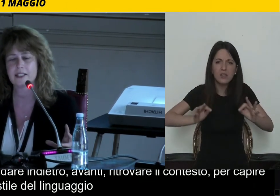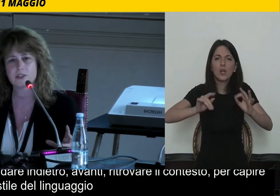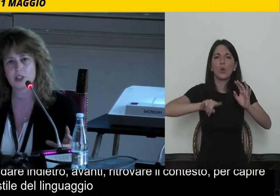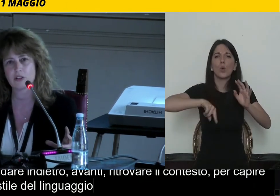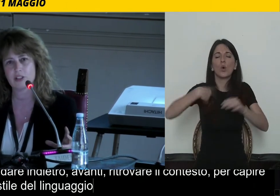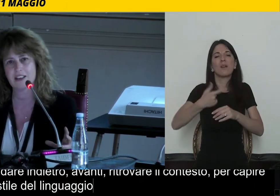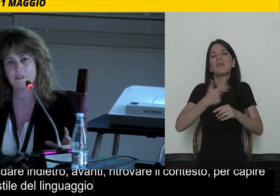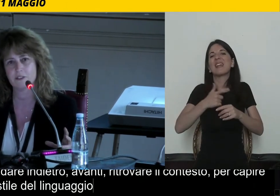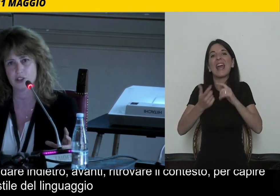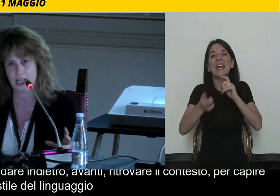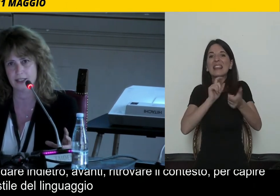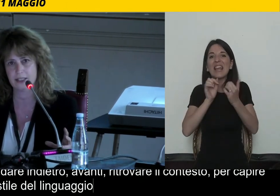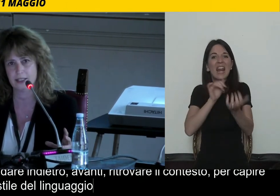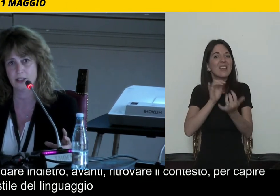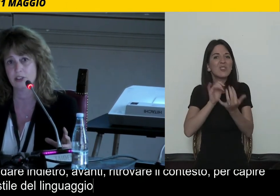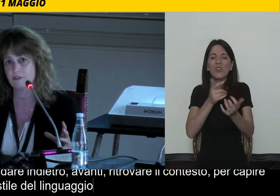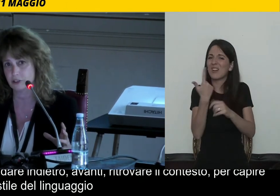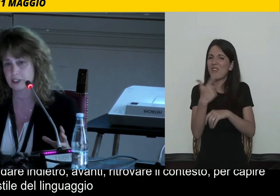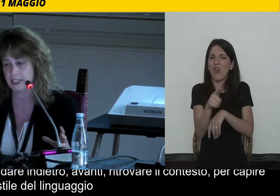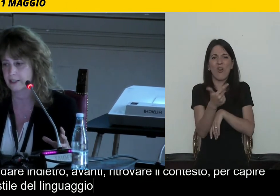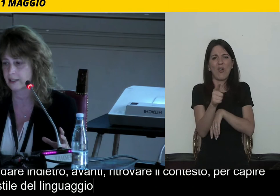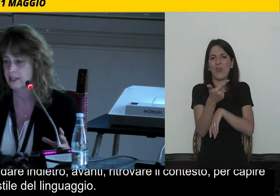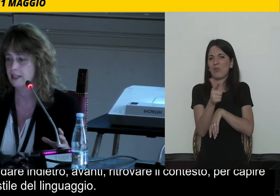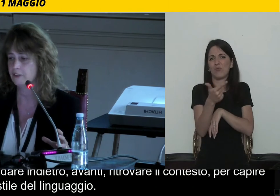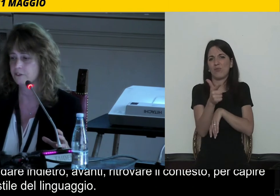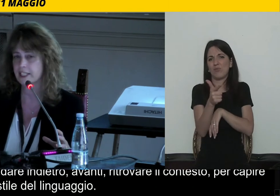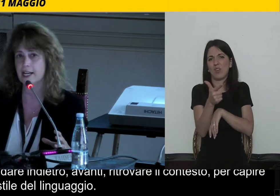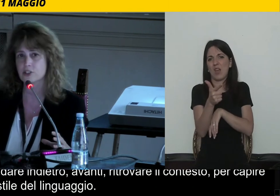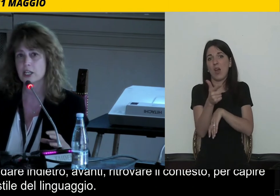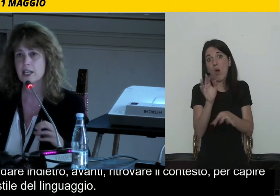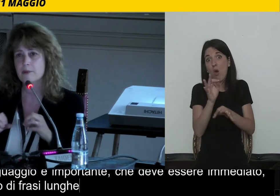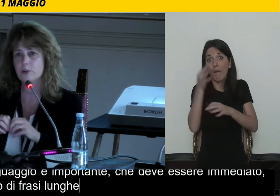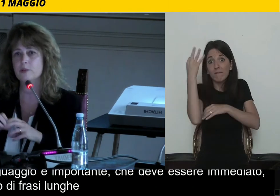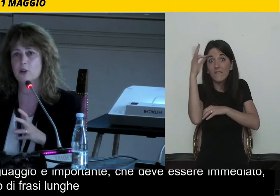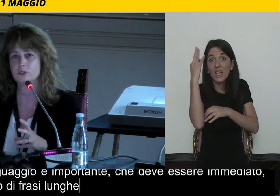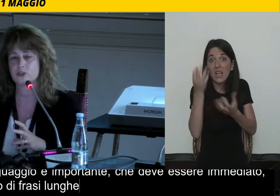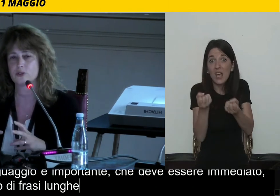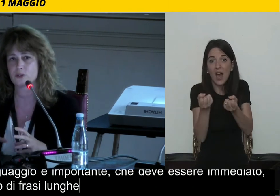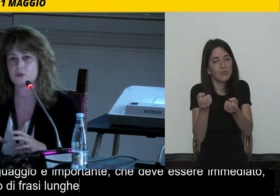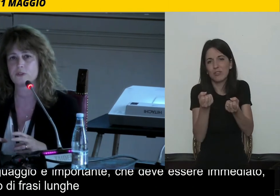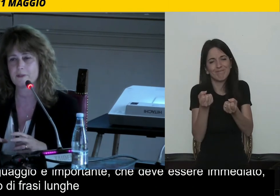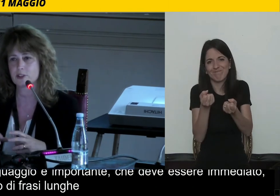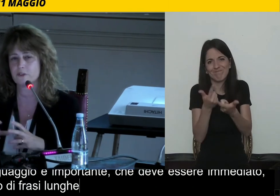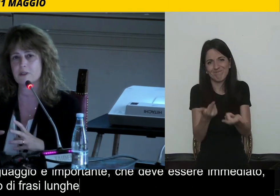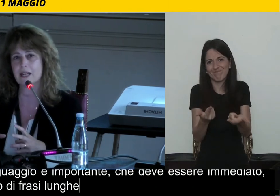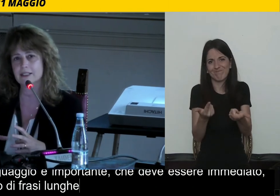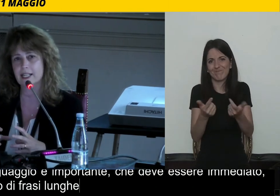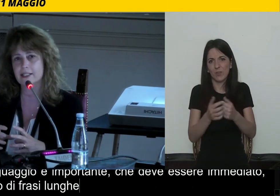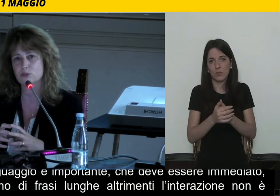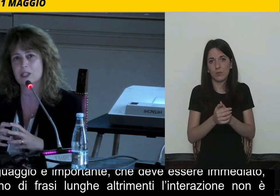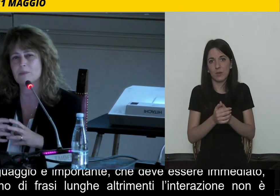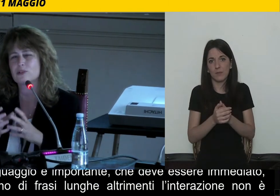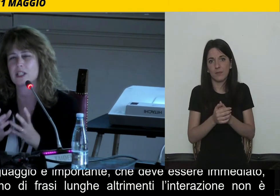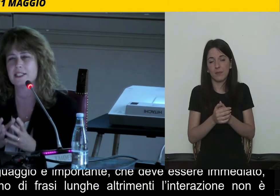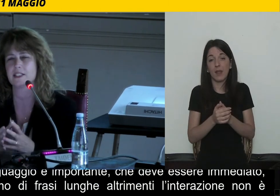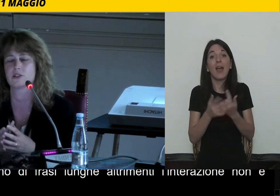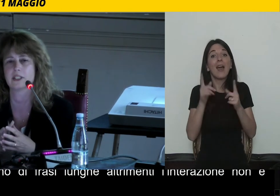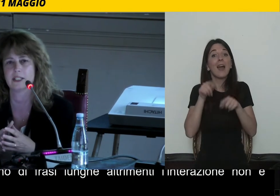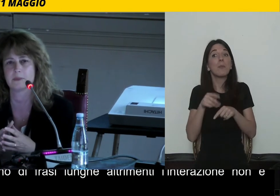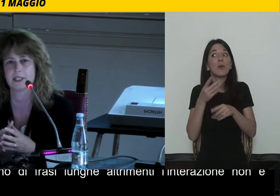l'interazione non è efficiente e non è forse neanche efficace. E poi molto si sono soffermati anche sulla personalizzazione